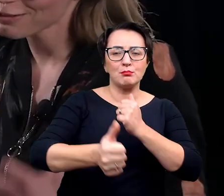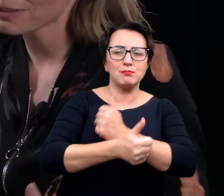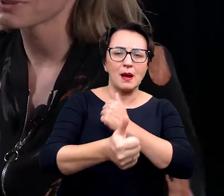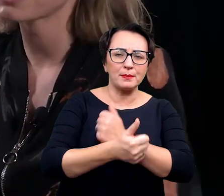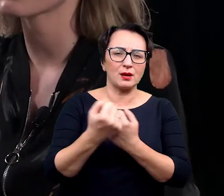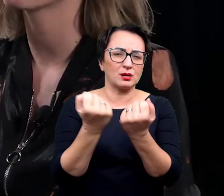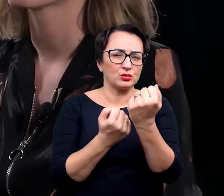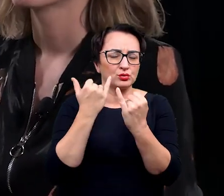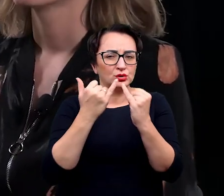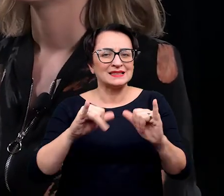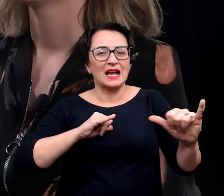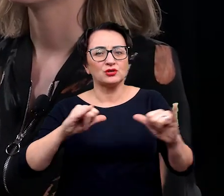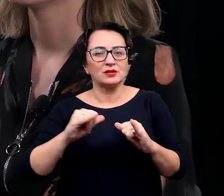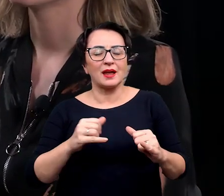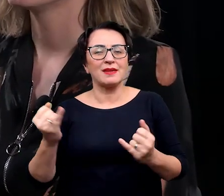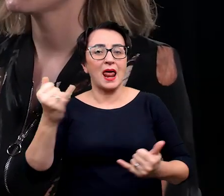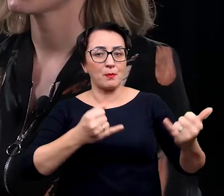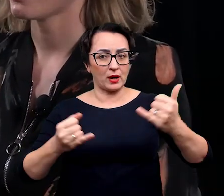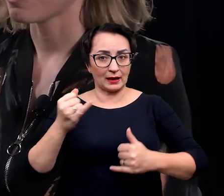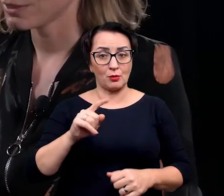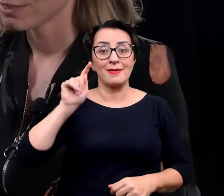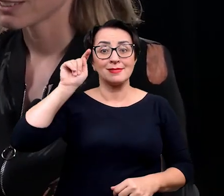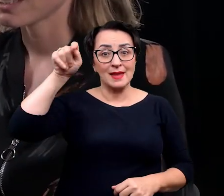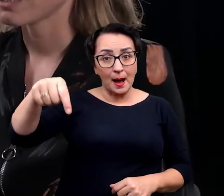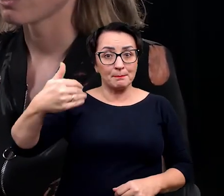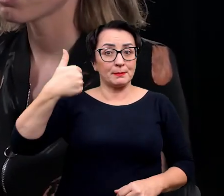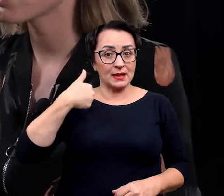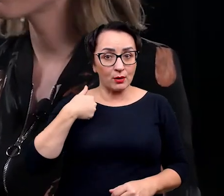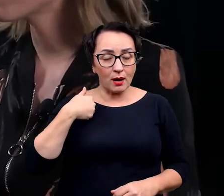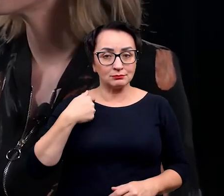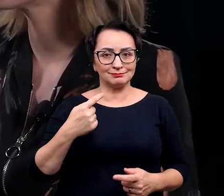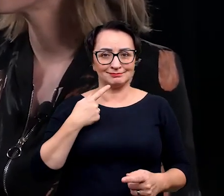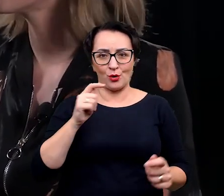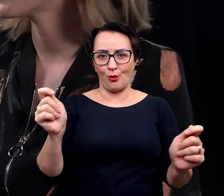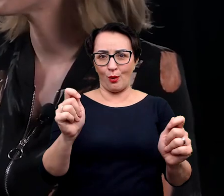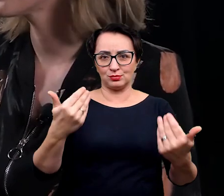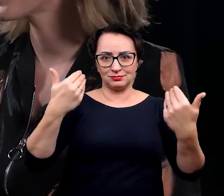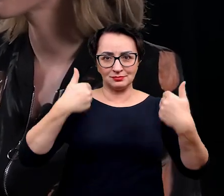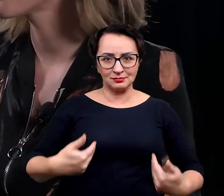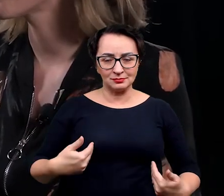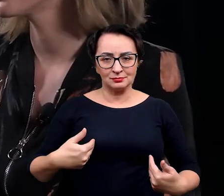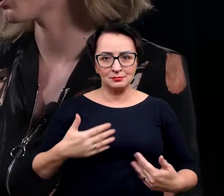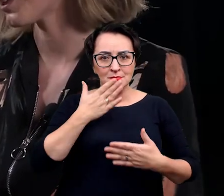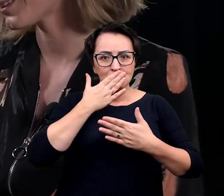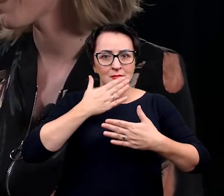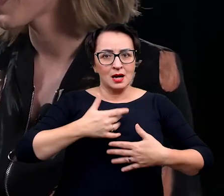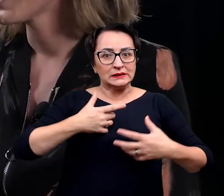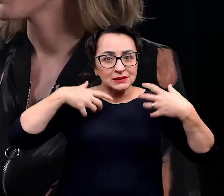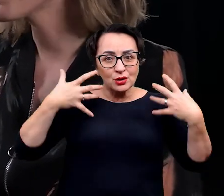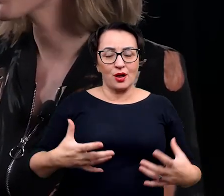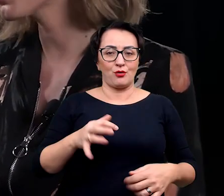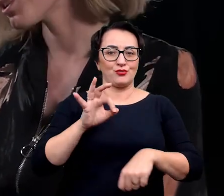zarządzanie w całym laboratorium. I bycie tam obudziło we mnie znowu pasję do tego, żeby robić doktorat.